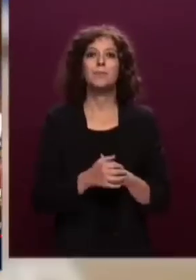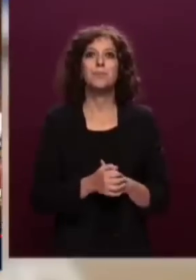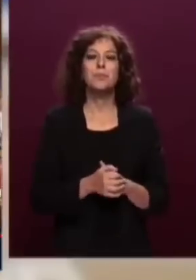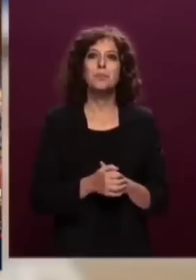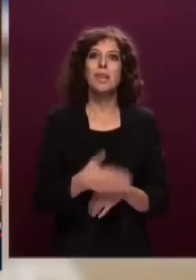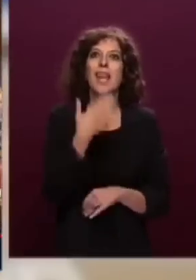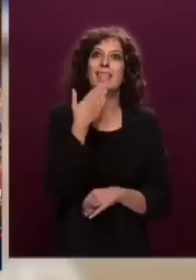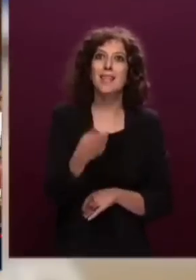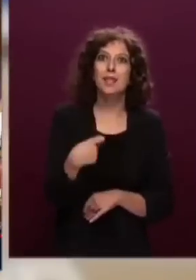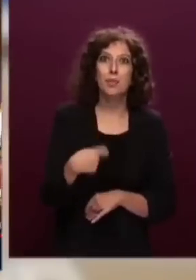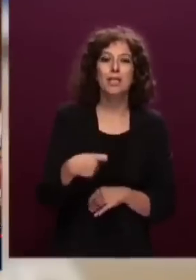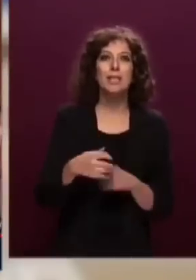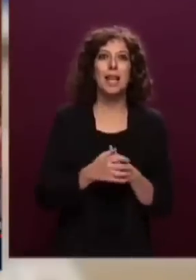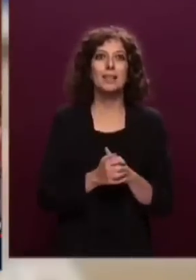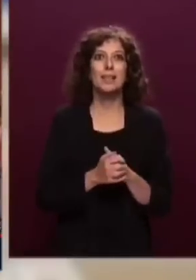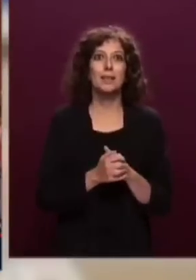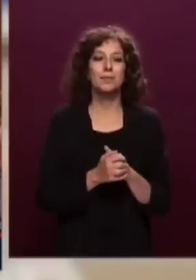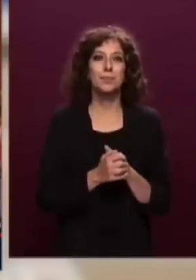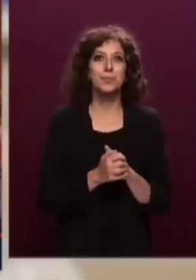Grazie Presidente,